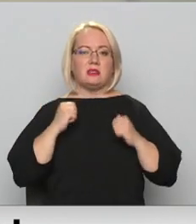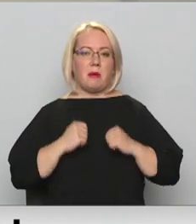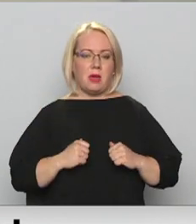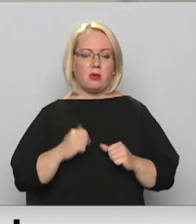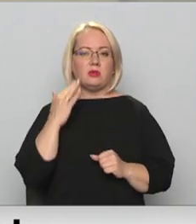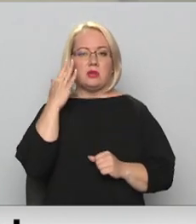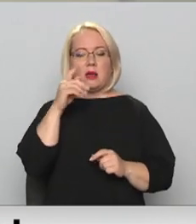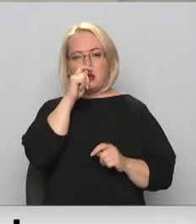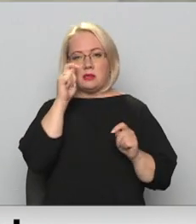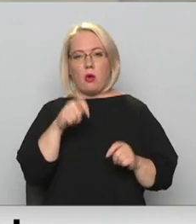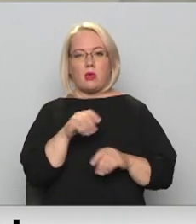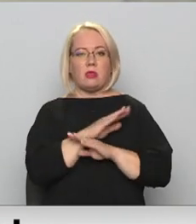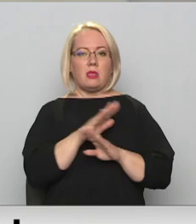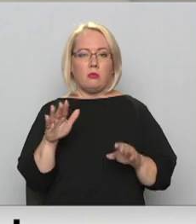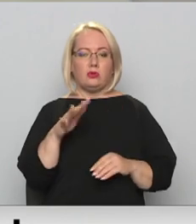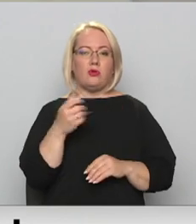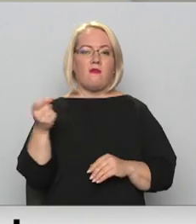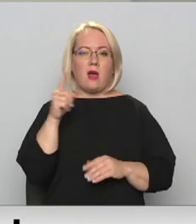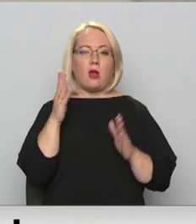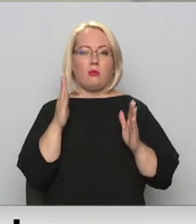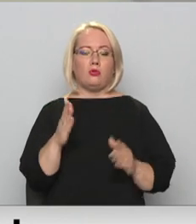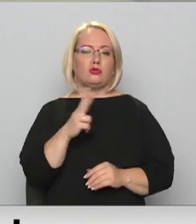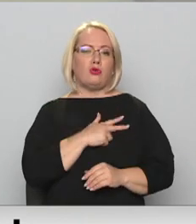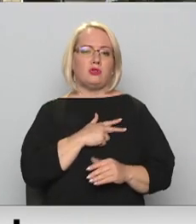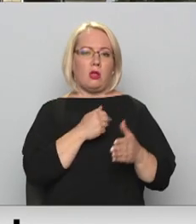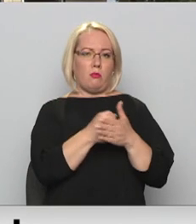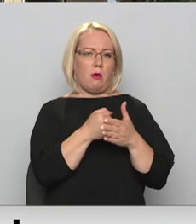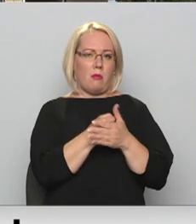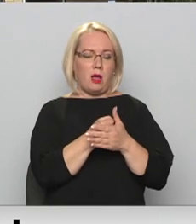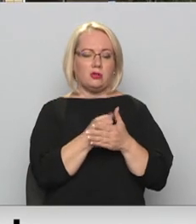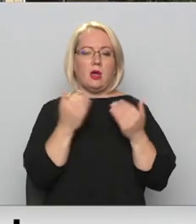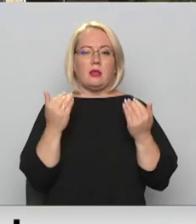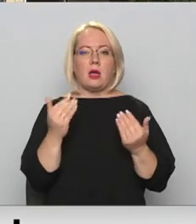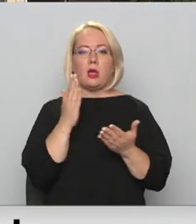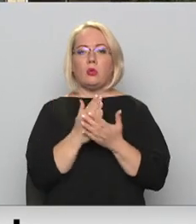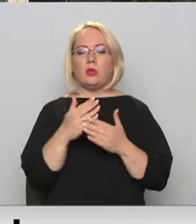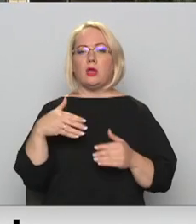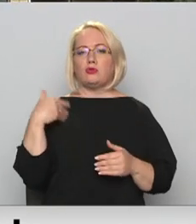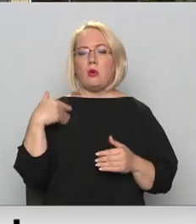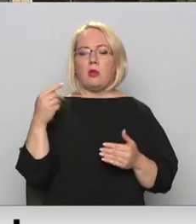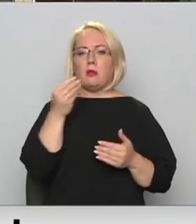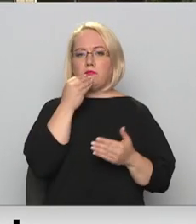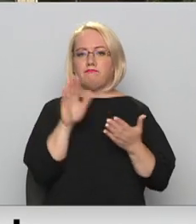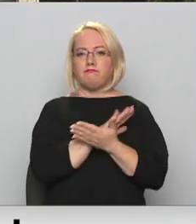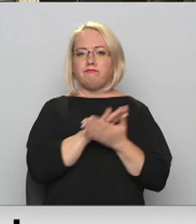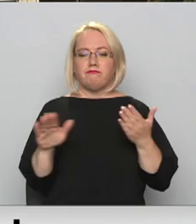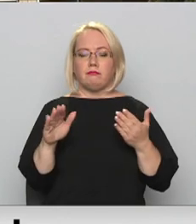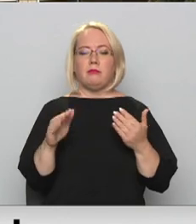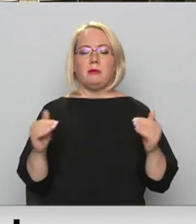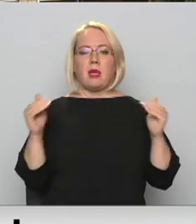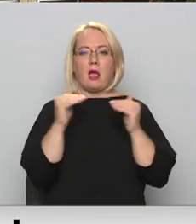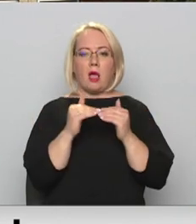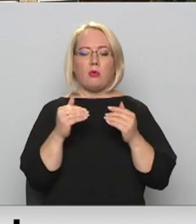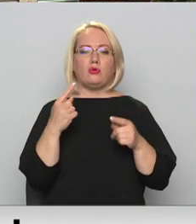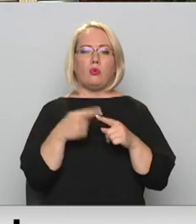un cer, ka zaudētāji nebūs, jo vairāk būšot sociālo pabalstu. Pašreiz notiek arī skolēnu brīvpusdienu apmaksas salāgošana un